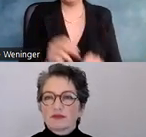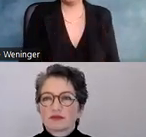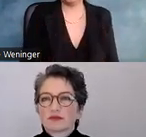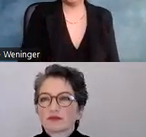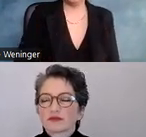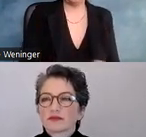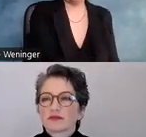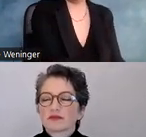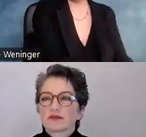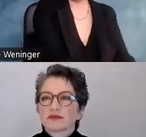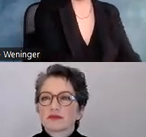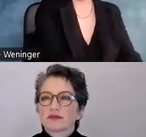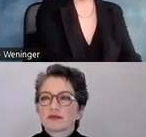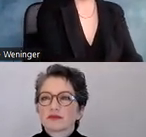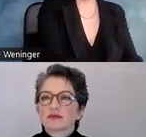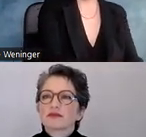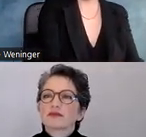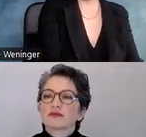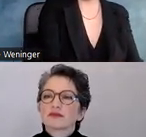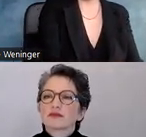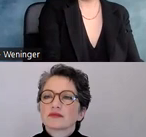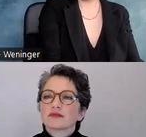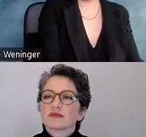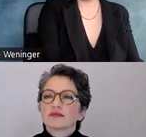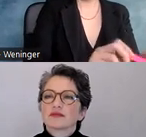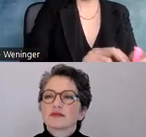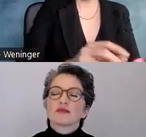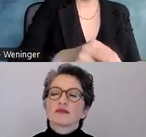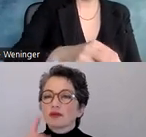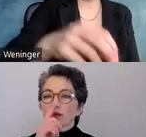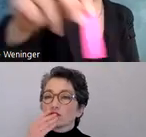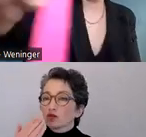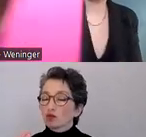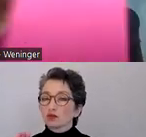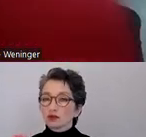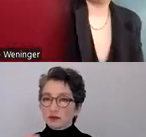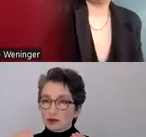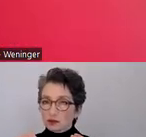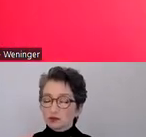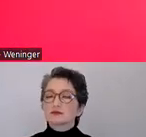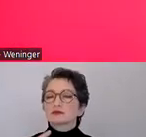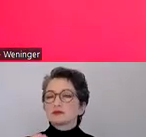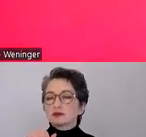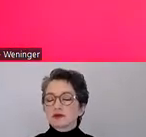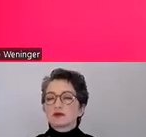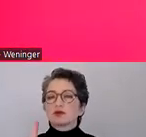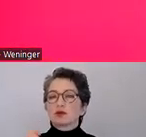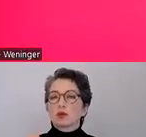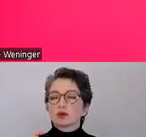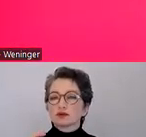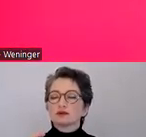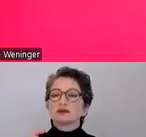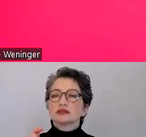Art von Information handelt, dann kann ich zum Beispiel Word nehmen als Format. Also DocX Format wäre das.